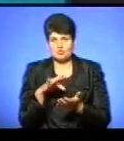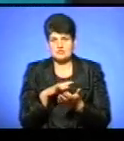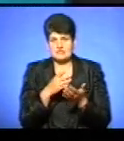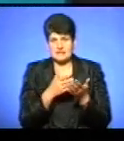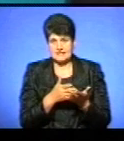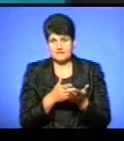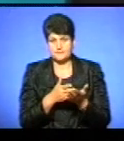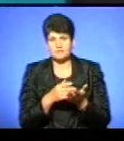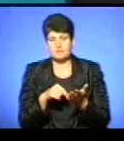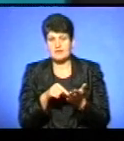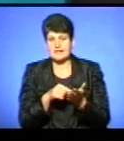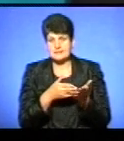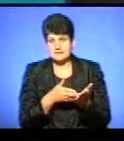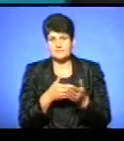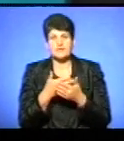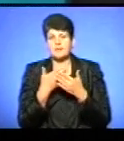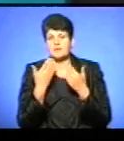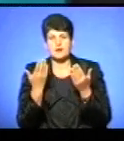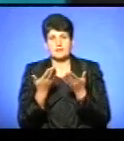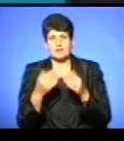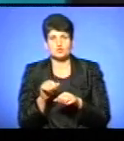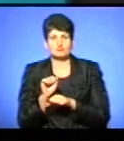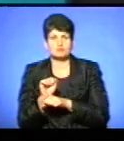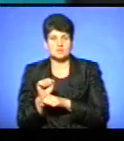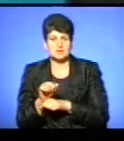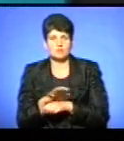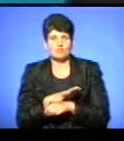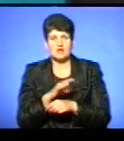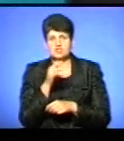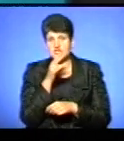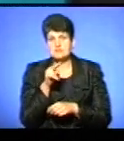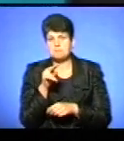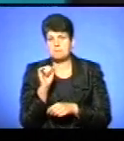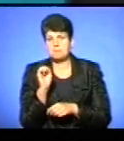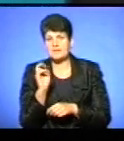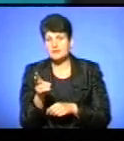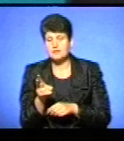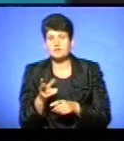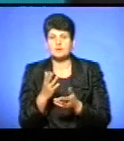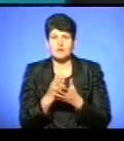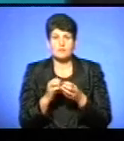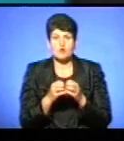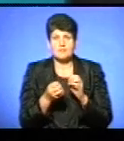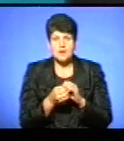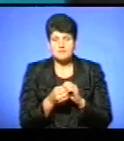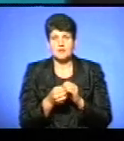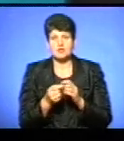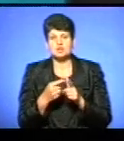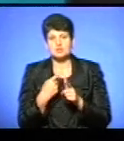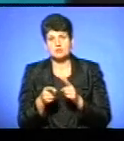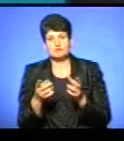немає де зупинитися, буває час пік. Чи є справді проблеми і чи потребували